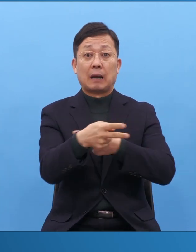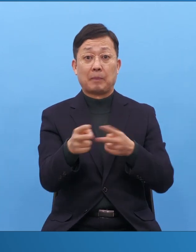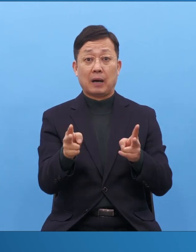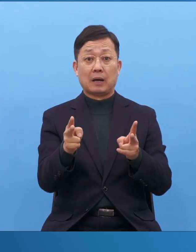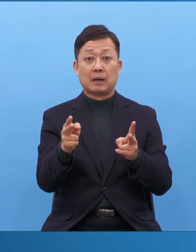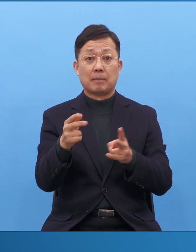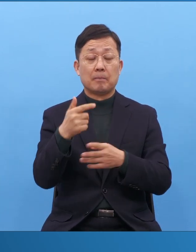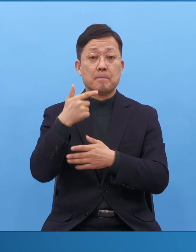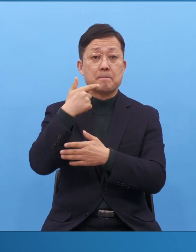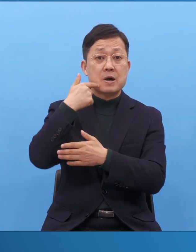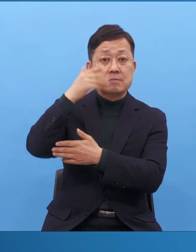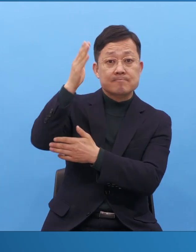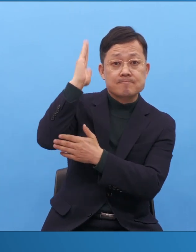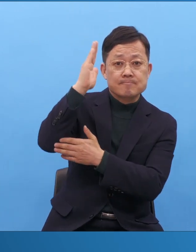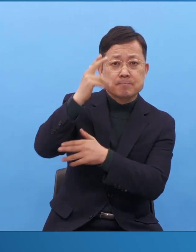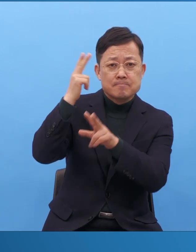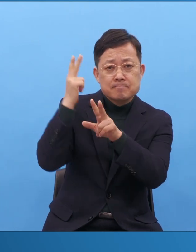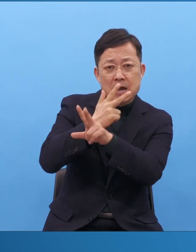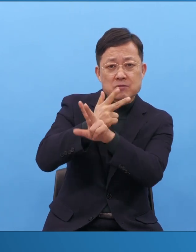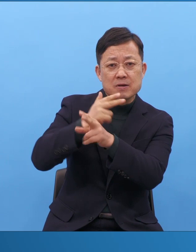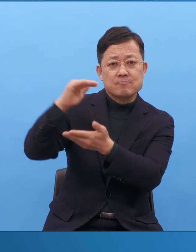그런데 그걸 안 듣는다 할 경우는 어떻게 되겠죠?